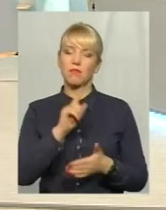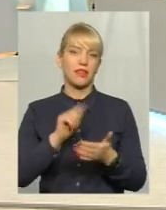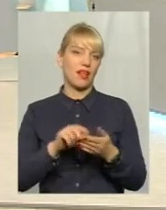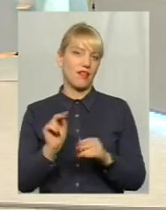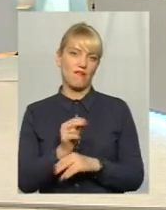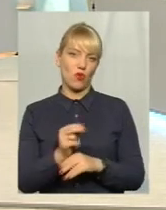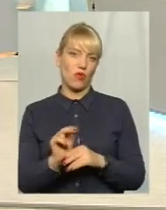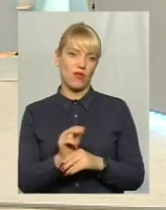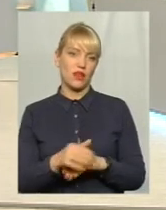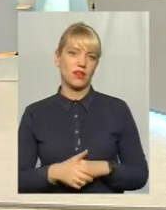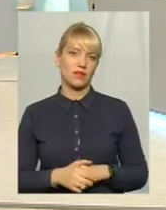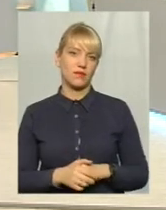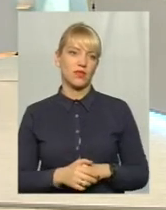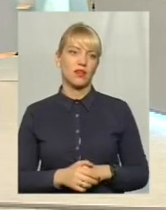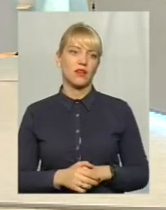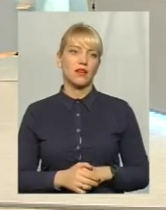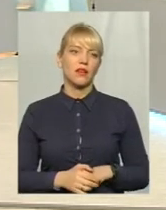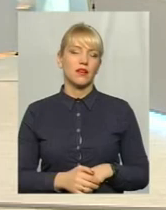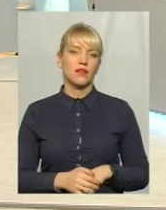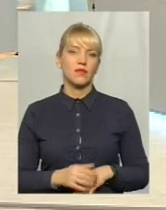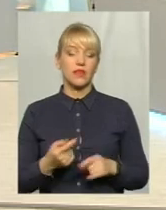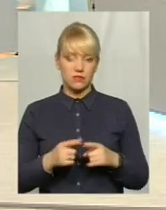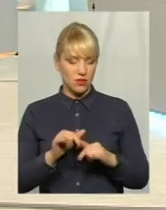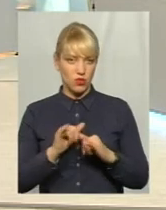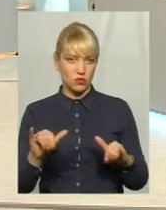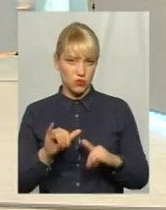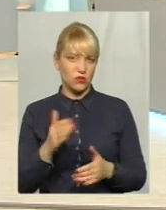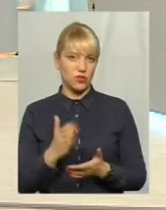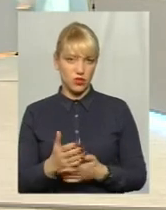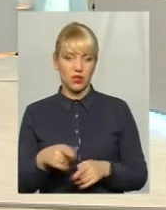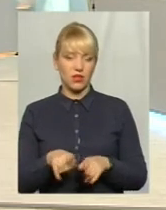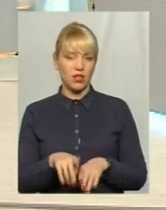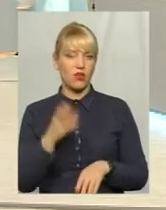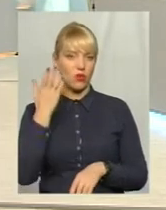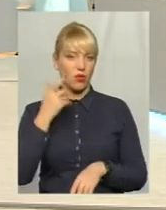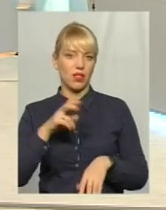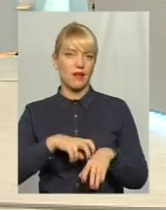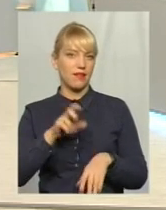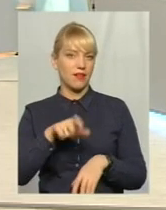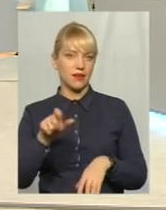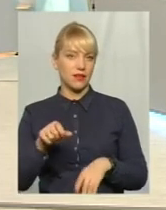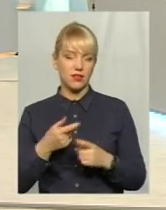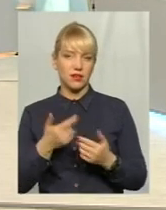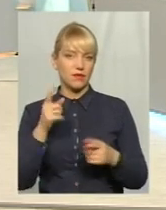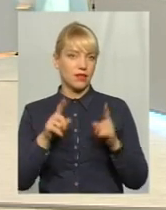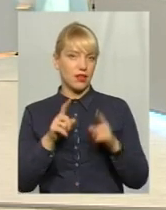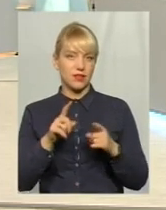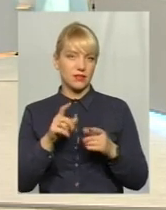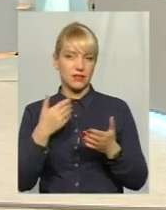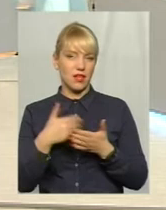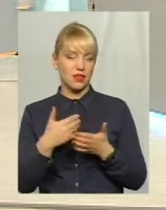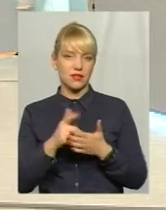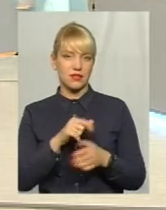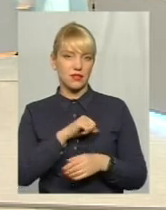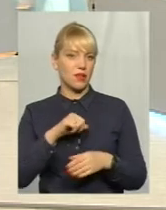самого лікаря. дуже розповсюджене таке явище, коли лікарі деколи здається, що вони самі не